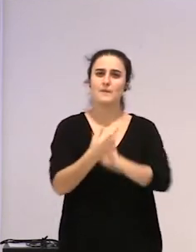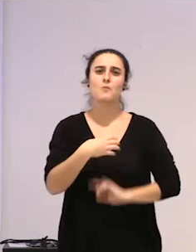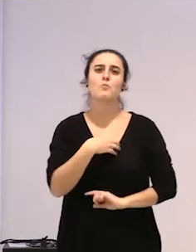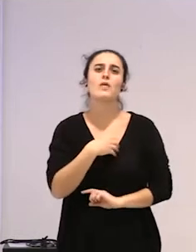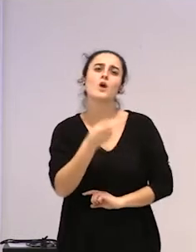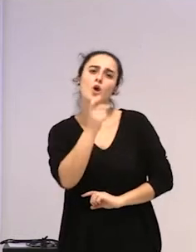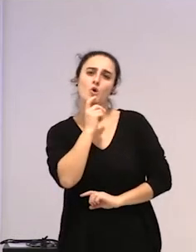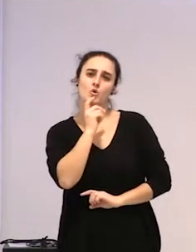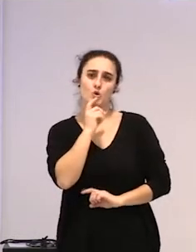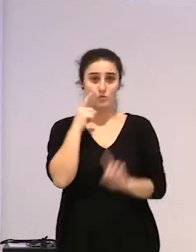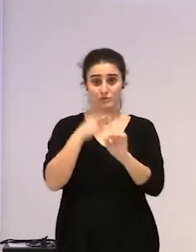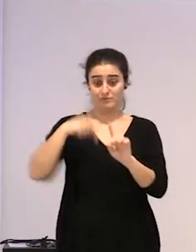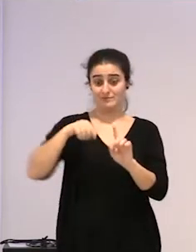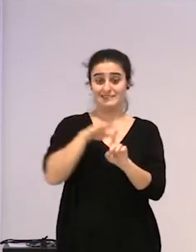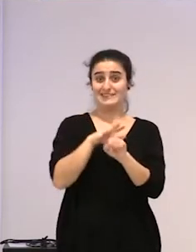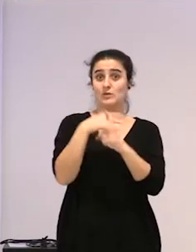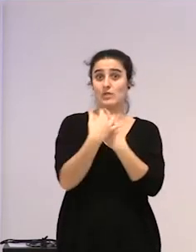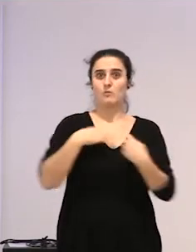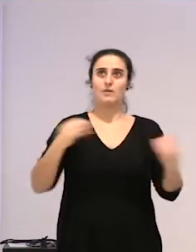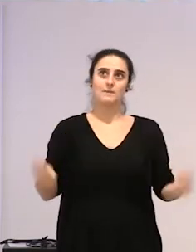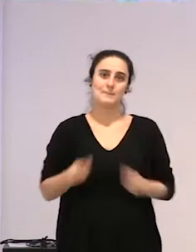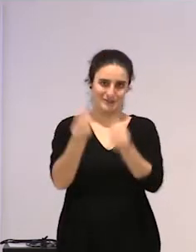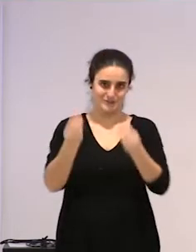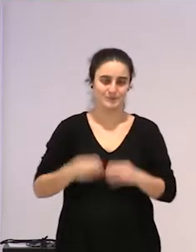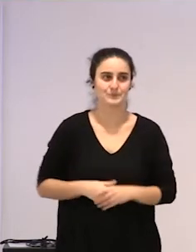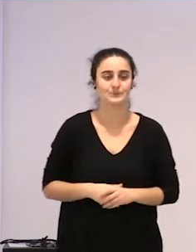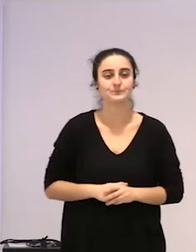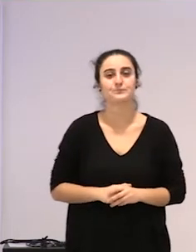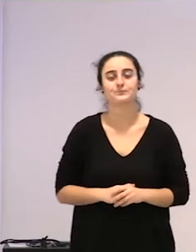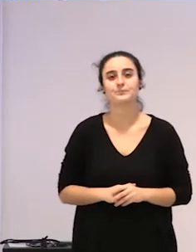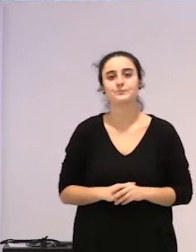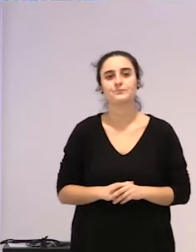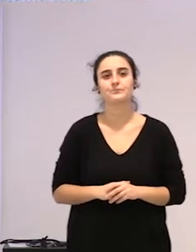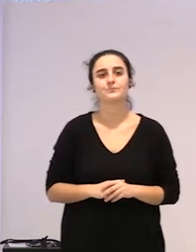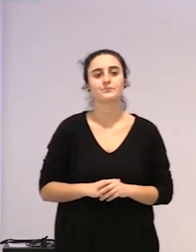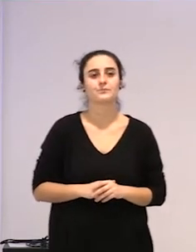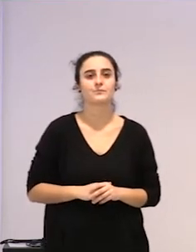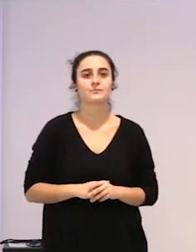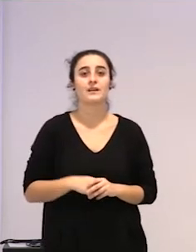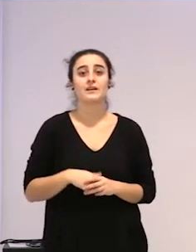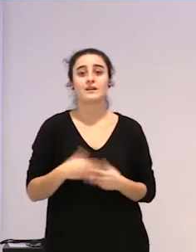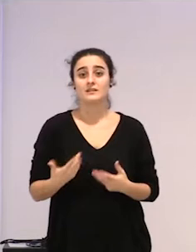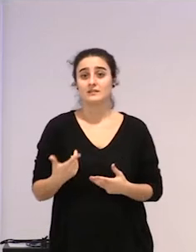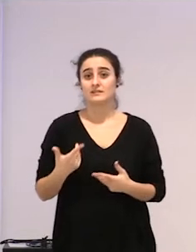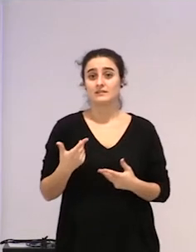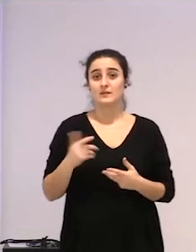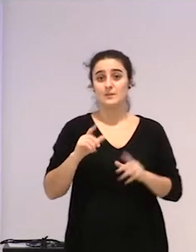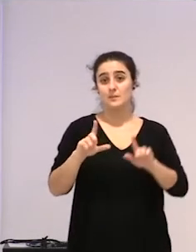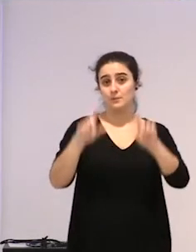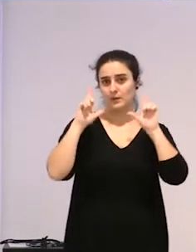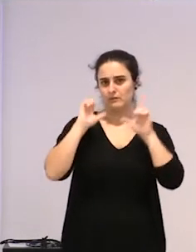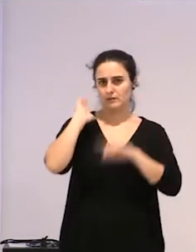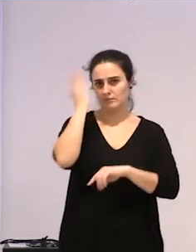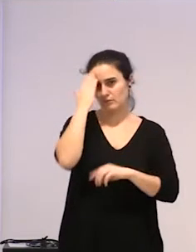ba, egoera hau, hobetu dadin. Orduan, bi protagonista nagus ikusi